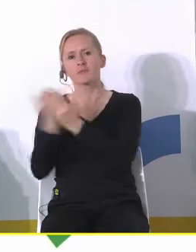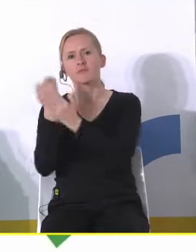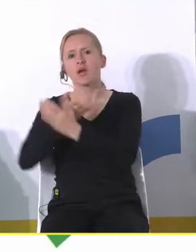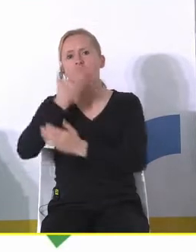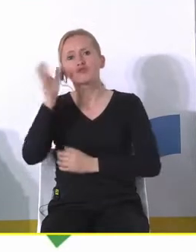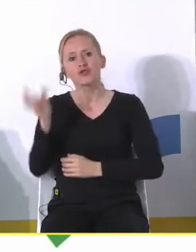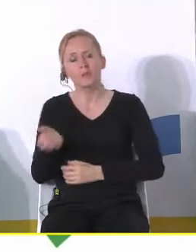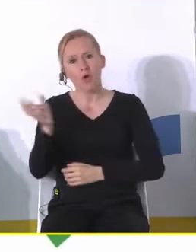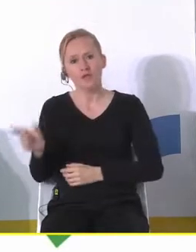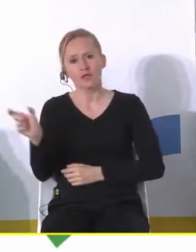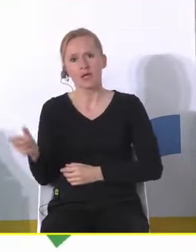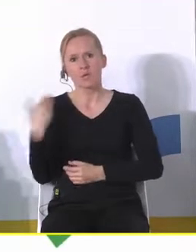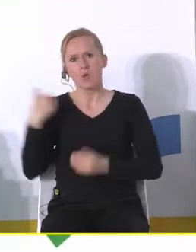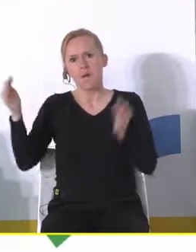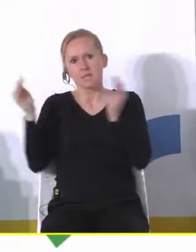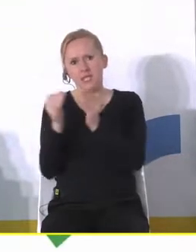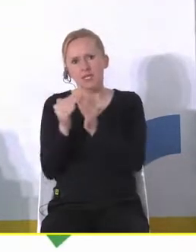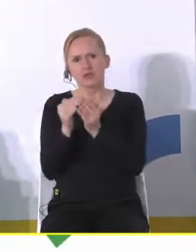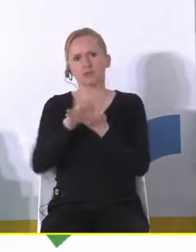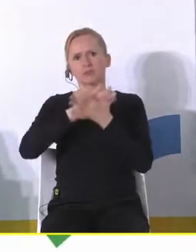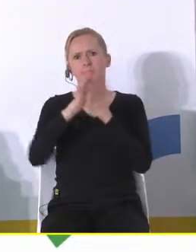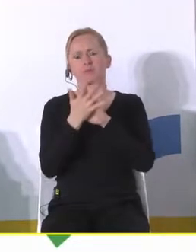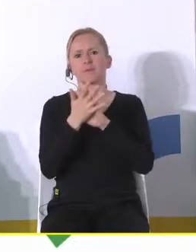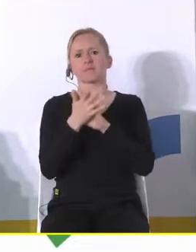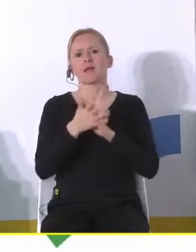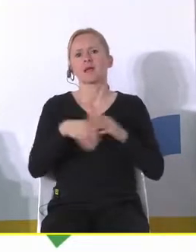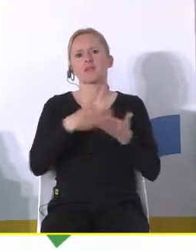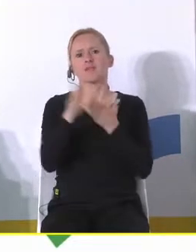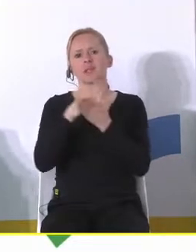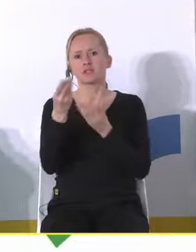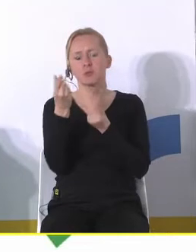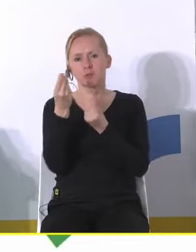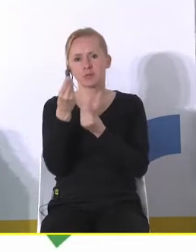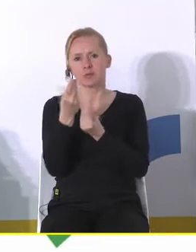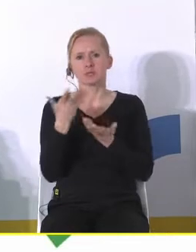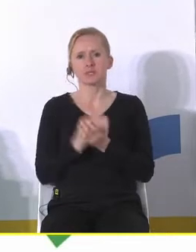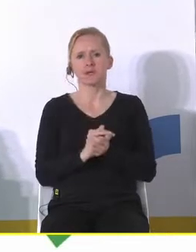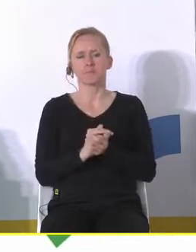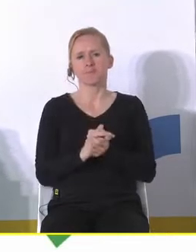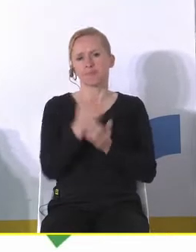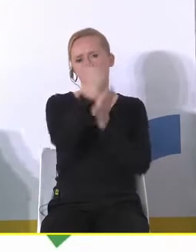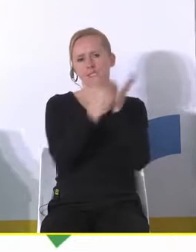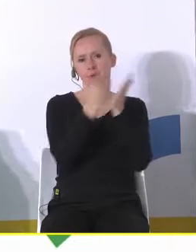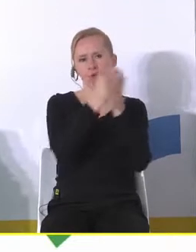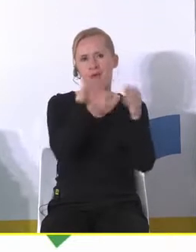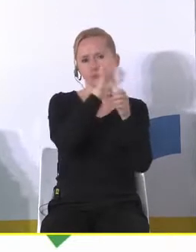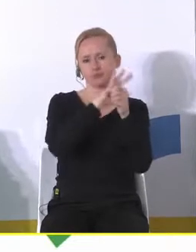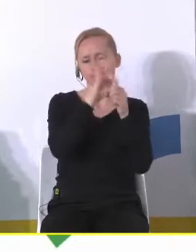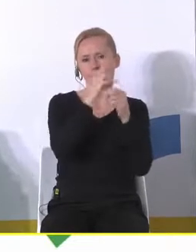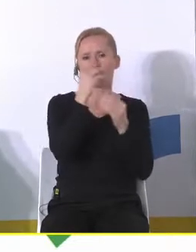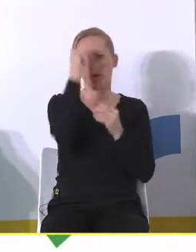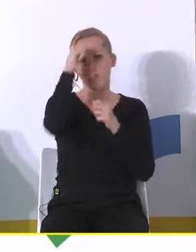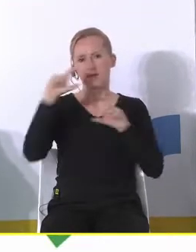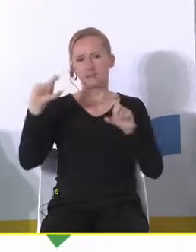ciepłownię w związku z tym zmniejszyła się emisja wskaźnik jest taki i taki wydaliśmy tyle i tyle z takiego i z takiego programu operacyjnego i tak